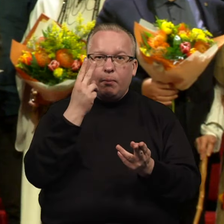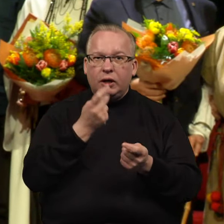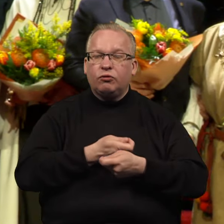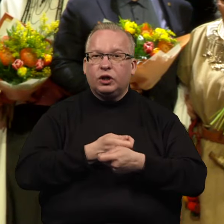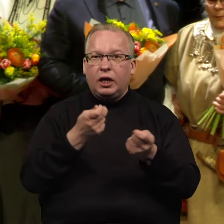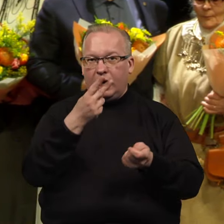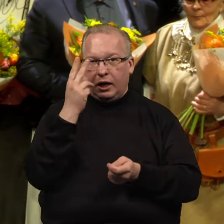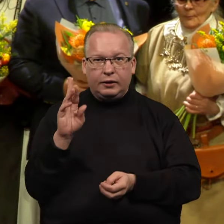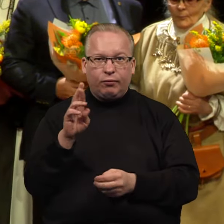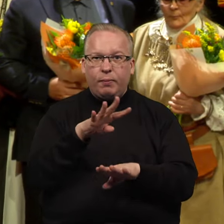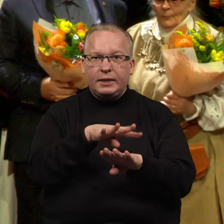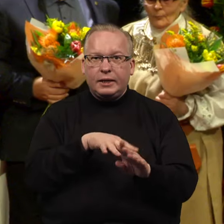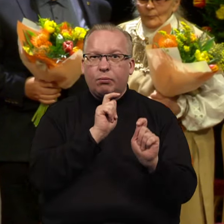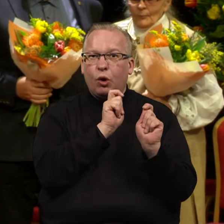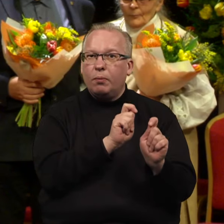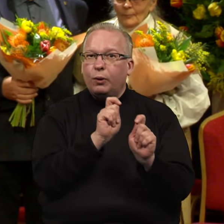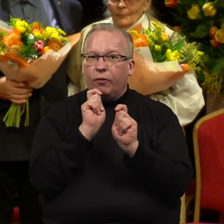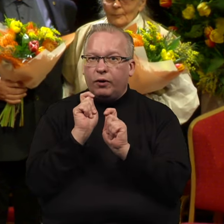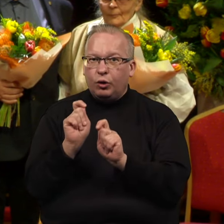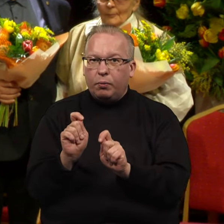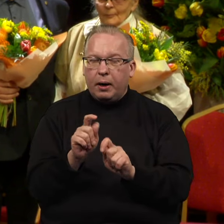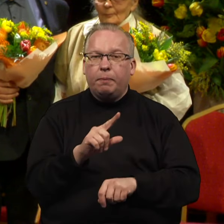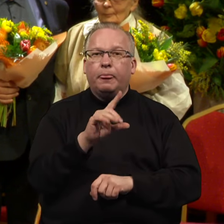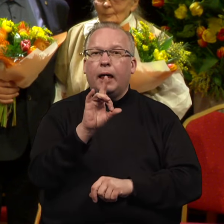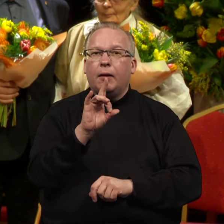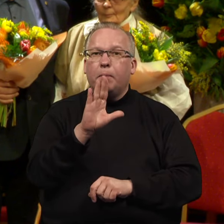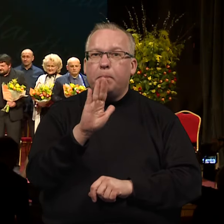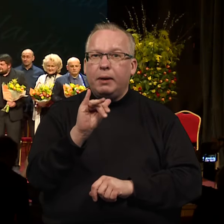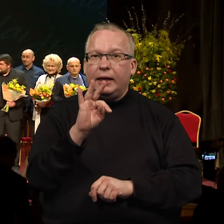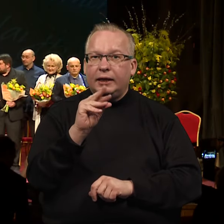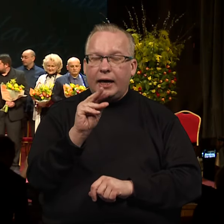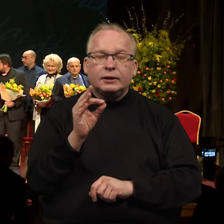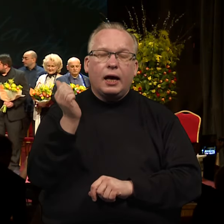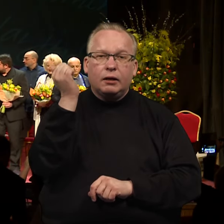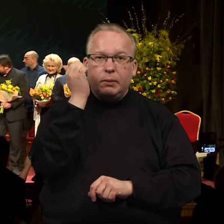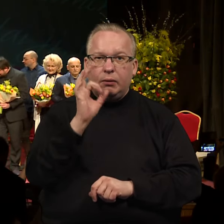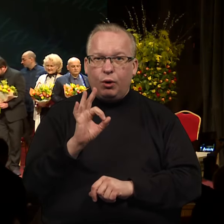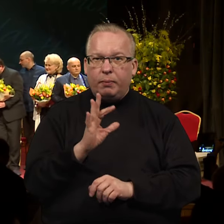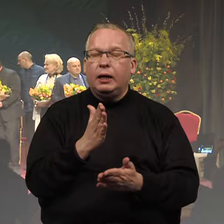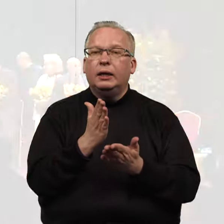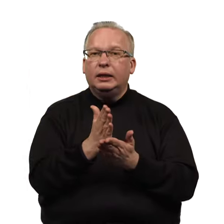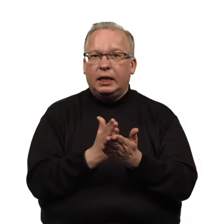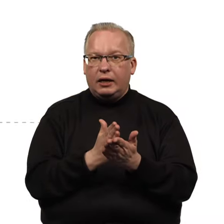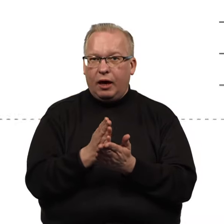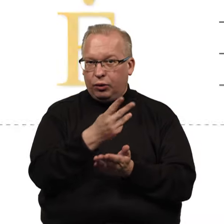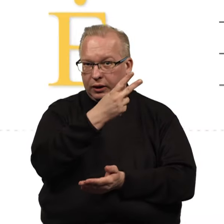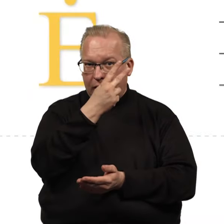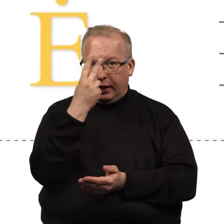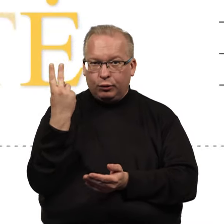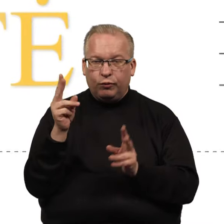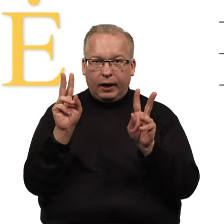Lietuvos Respublikos Seimo apdovanojimai. Gabrielės Petkevičaitės bitės atminimo medalį tarnaukite Lietuvai.